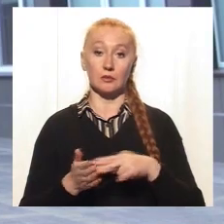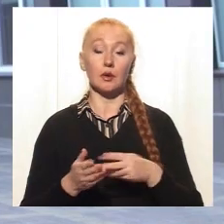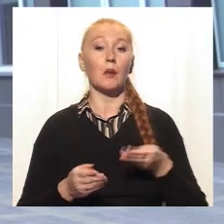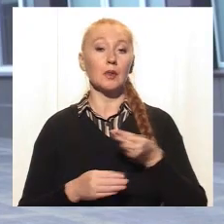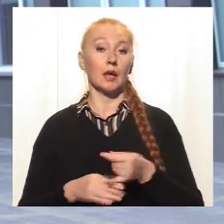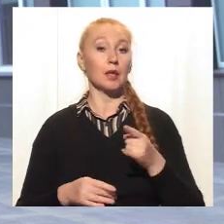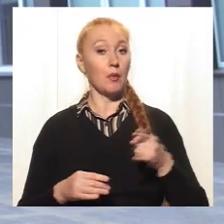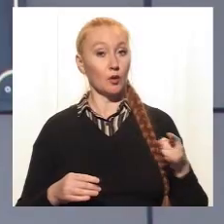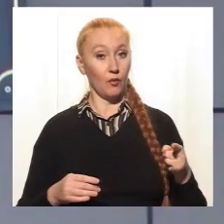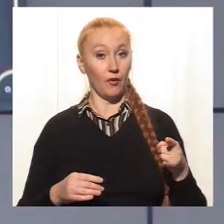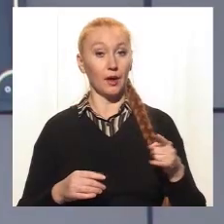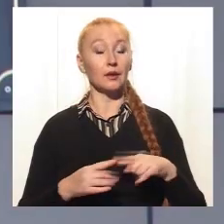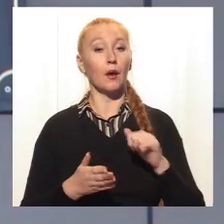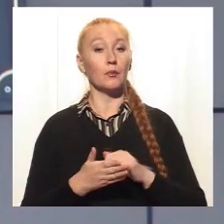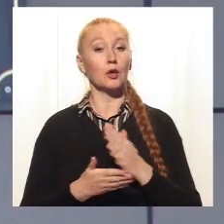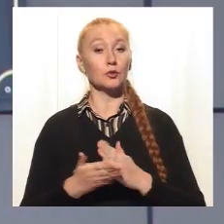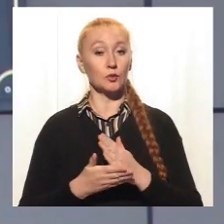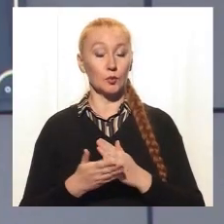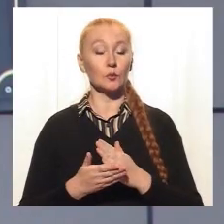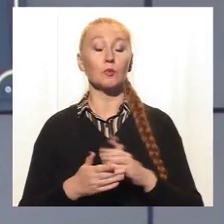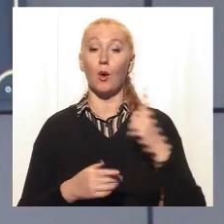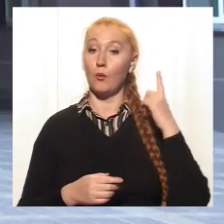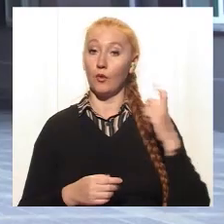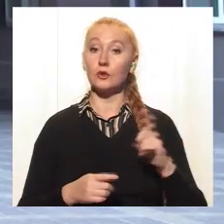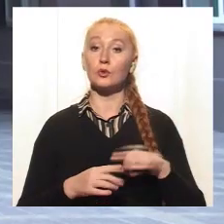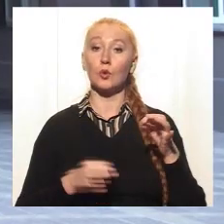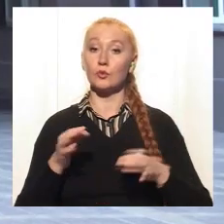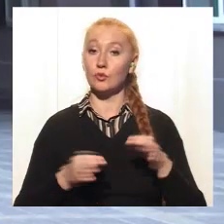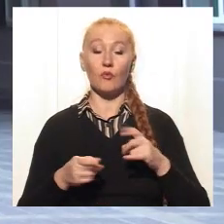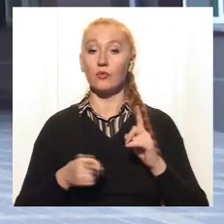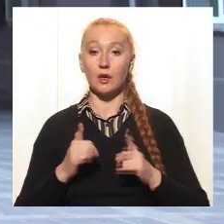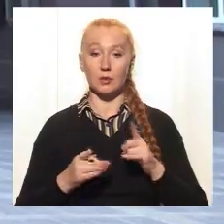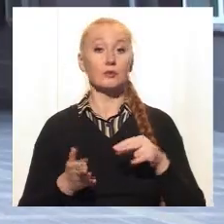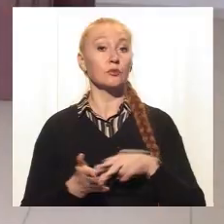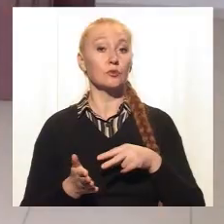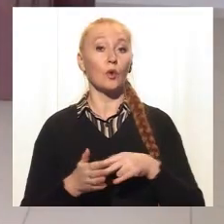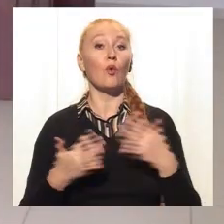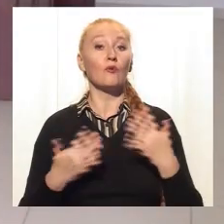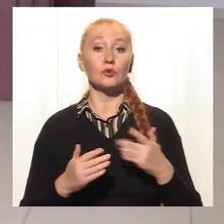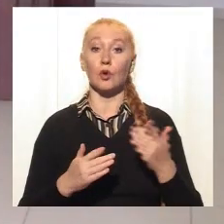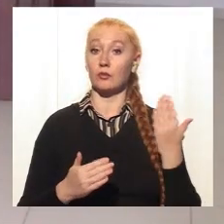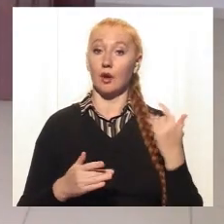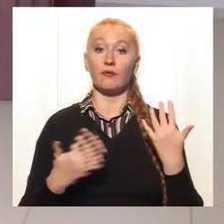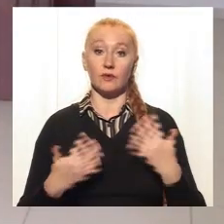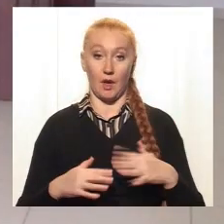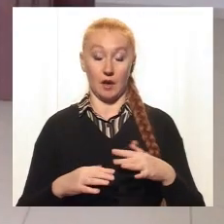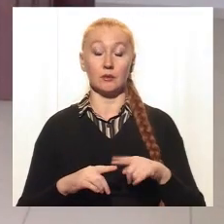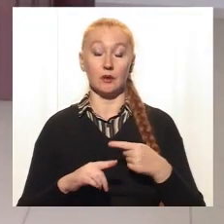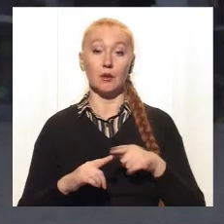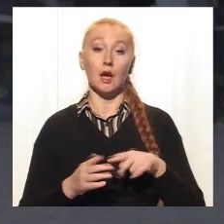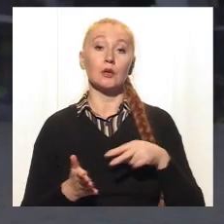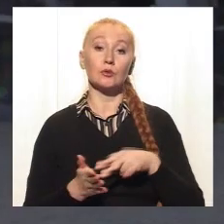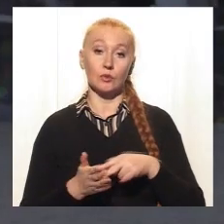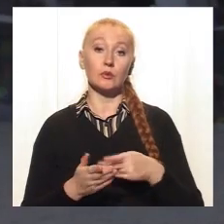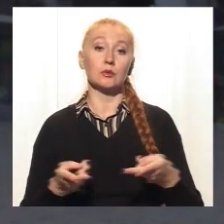платне паркування. У прес-службі міськради тоді повідомили, що суд визнав недійсними тарифи, які вже до цього втратили силу, і ціна